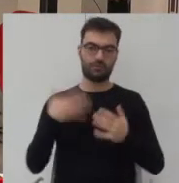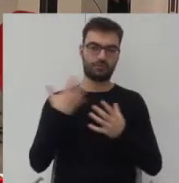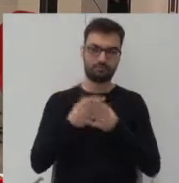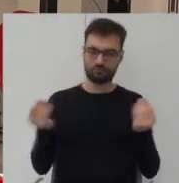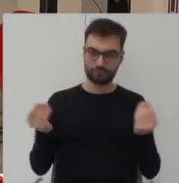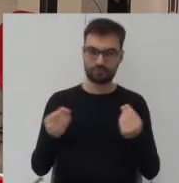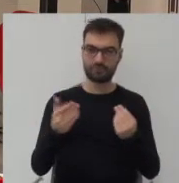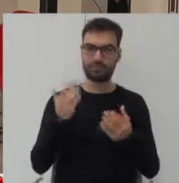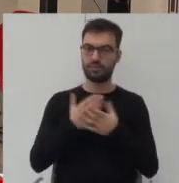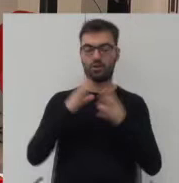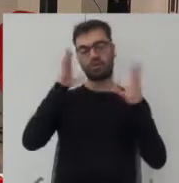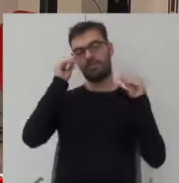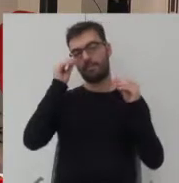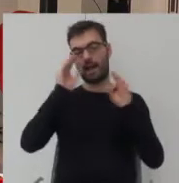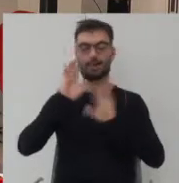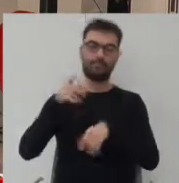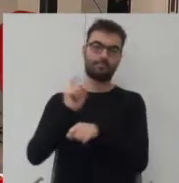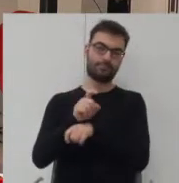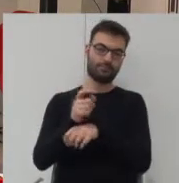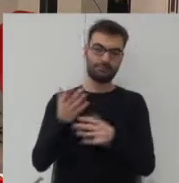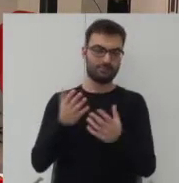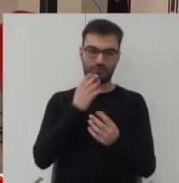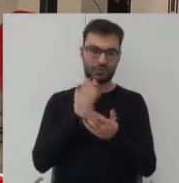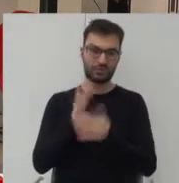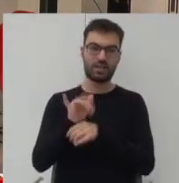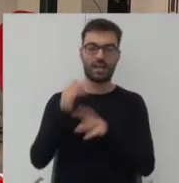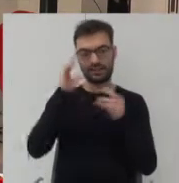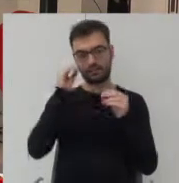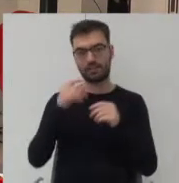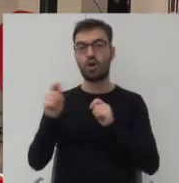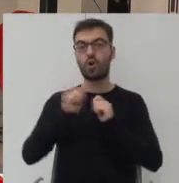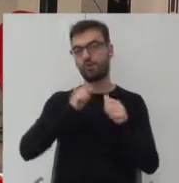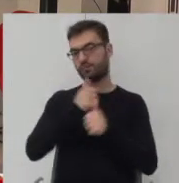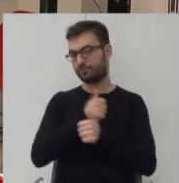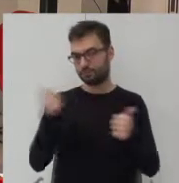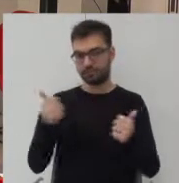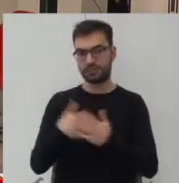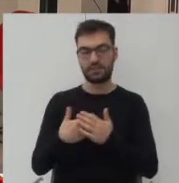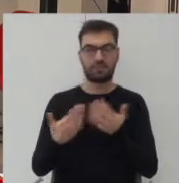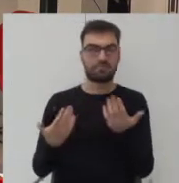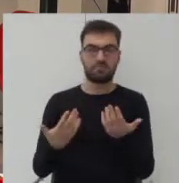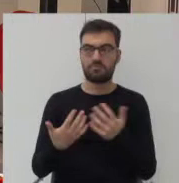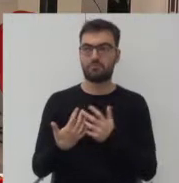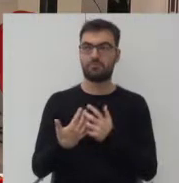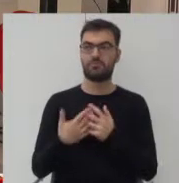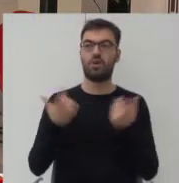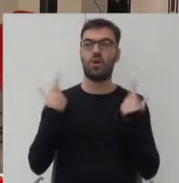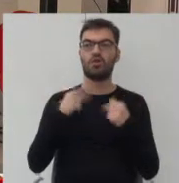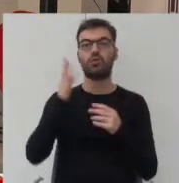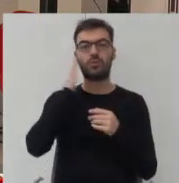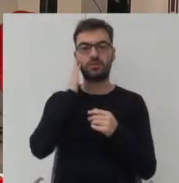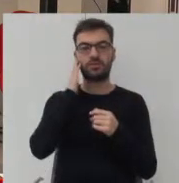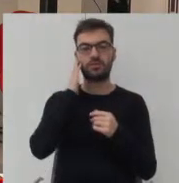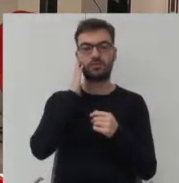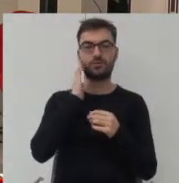stają się jedynie sypialniami, ponieważ komunikacja jest bardzo dobra. W zasadzie osoby, które tam mieszkają, jest